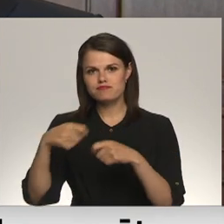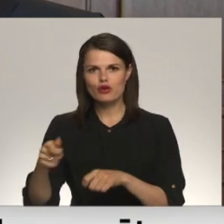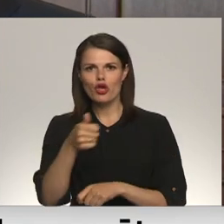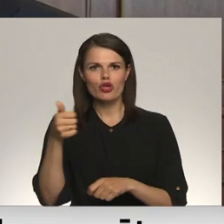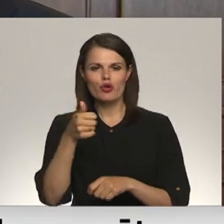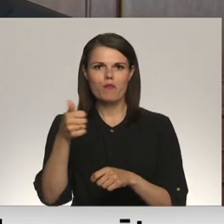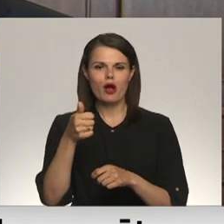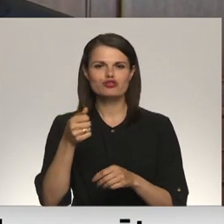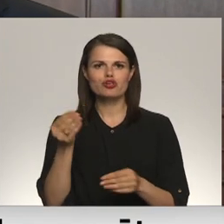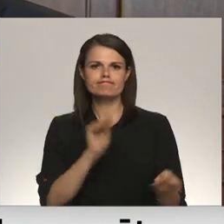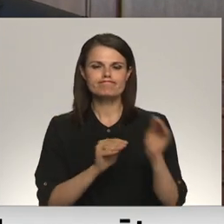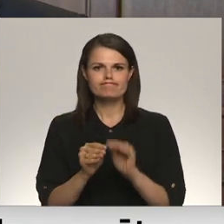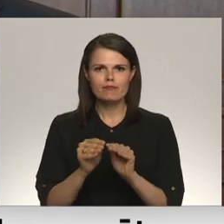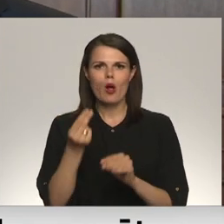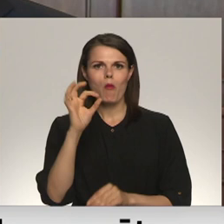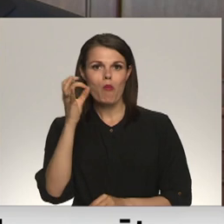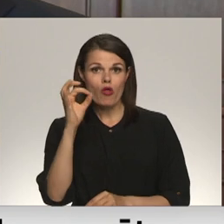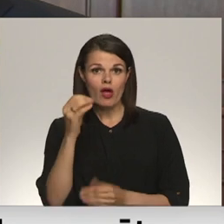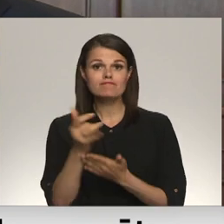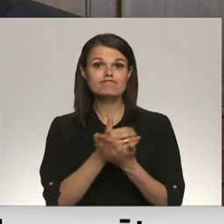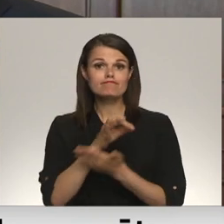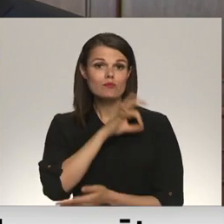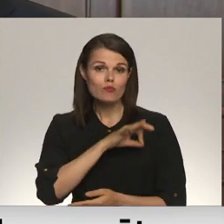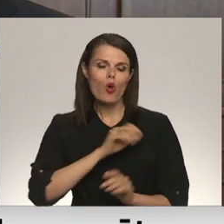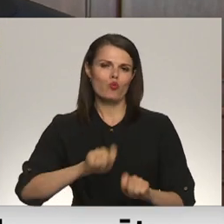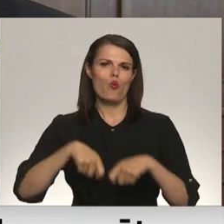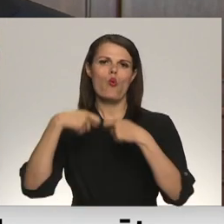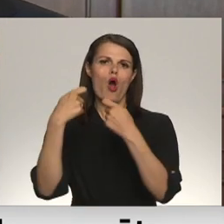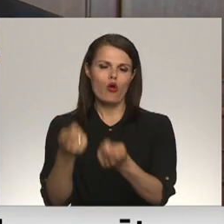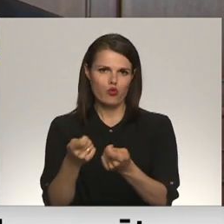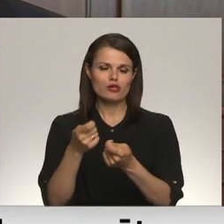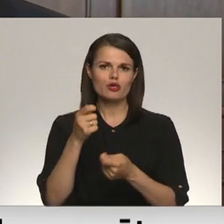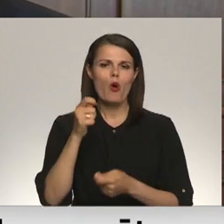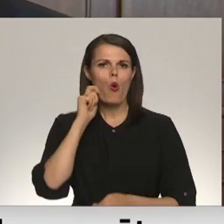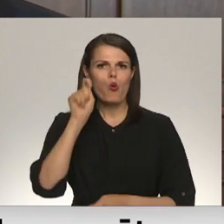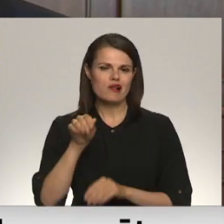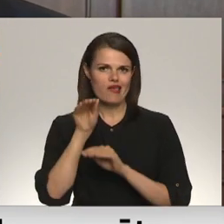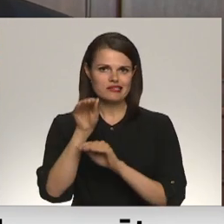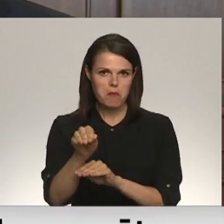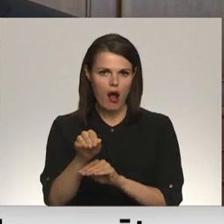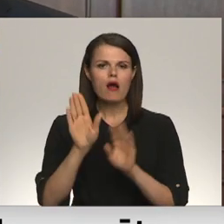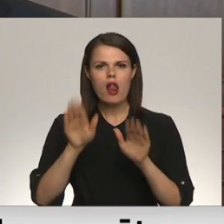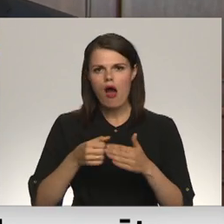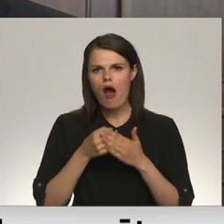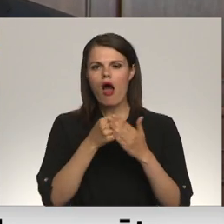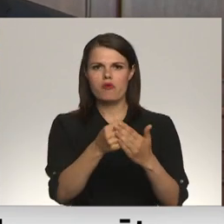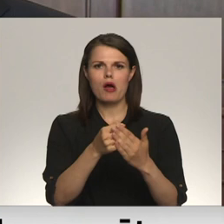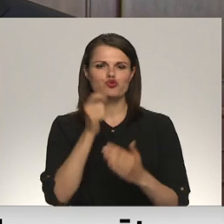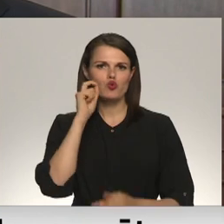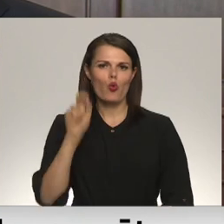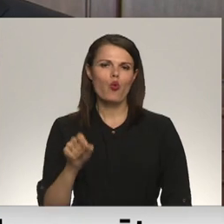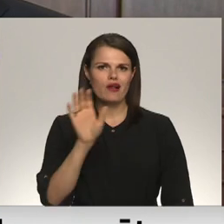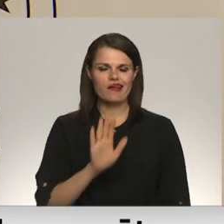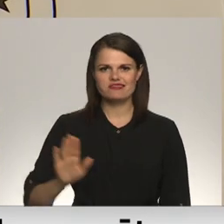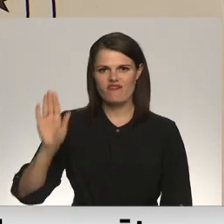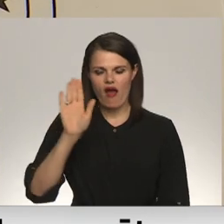iepakotas monētas, no kurām gūtos ienākumus nodosim Ukrainas Nacionālajai bankai, lai atbalstītu Ukrainas